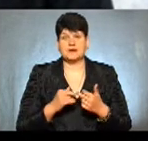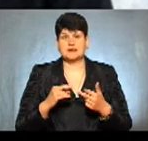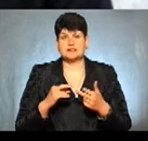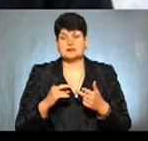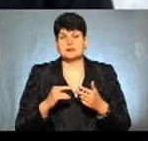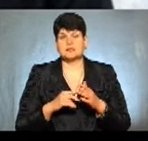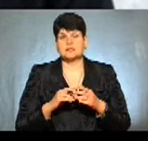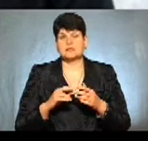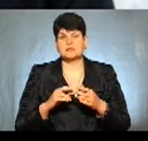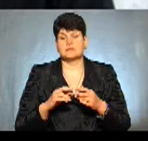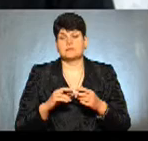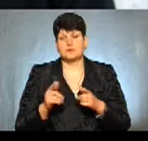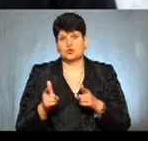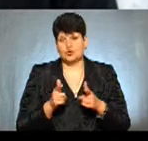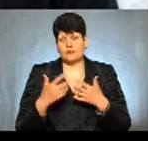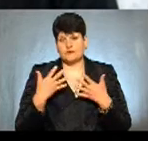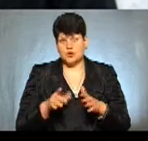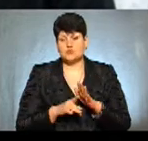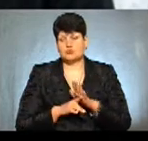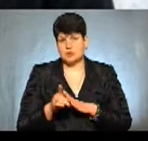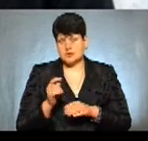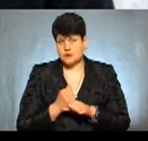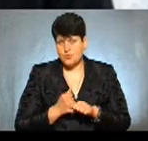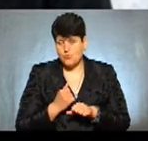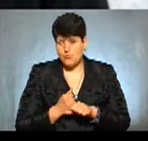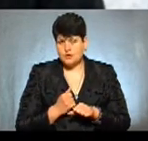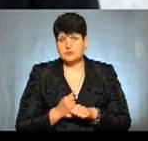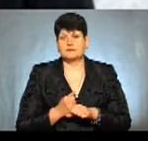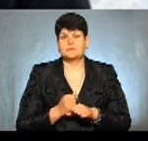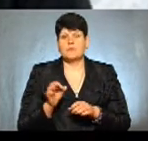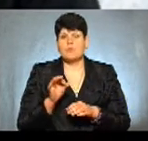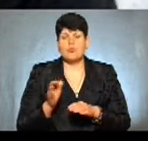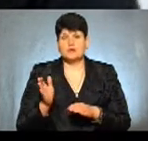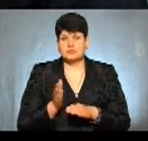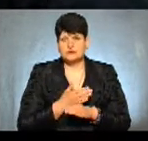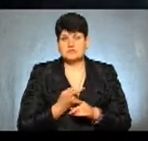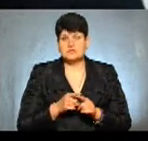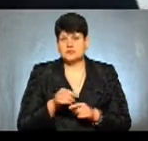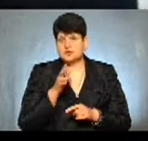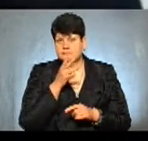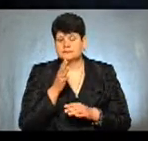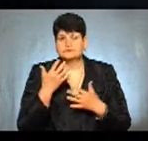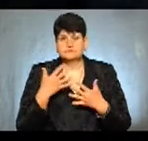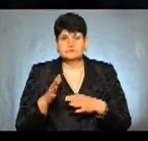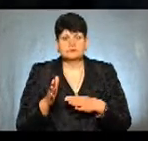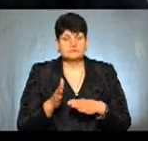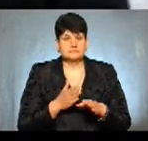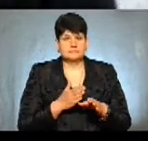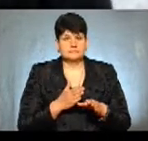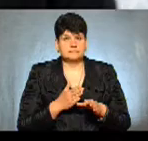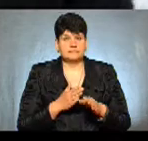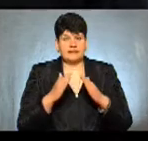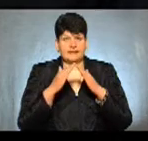розпочалися роботи по демонтажу, відповідно за цей час ми зняли дах